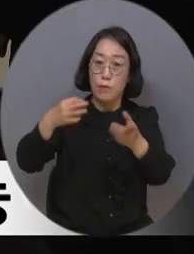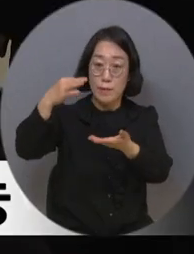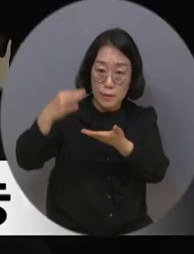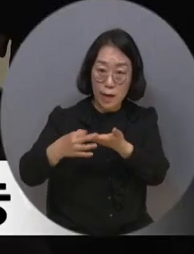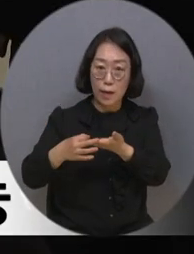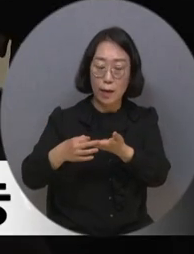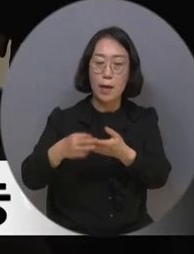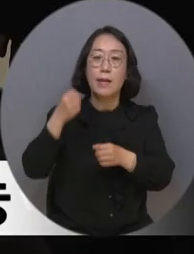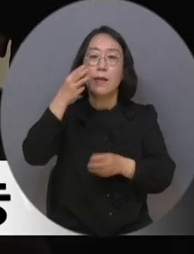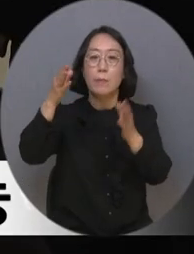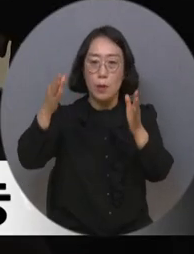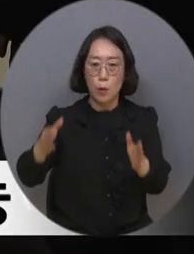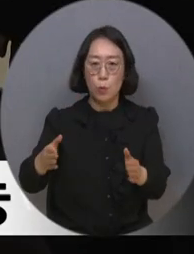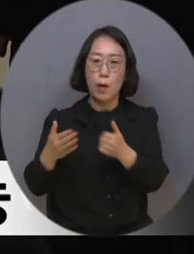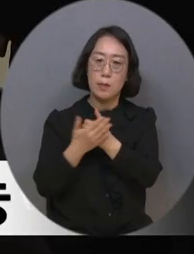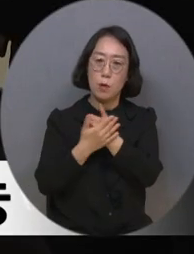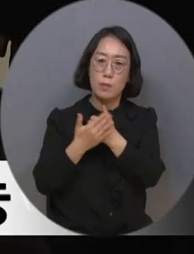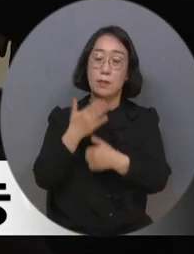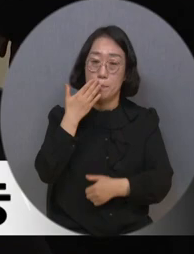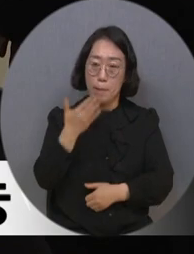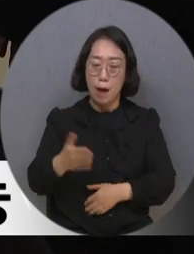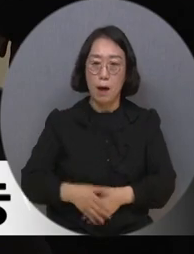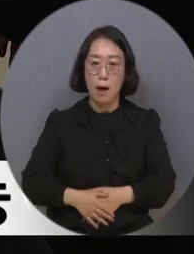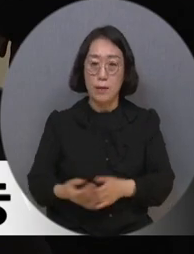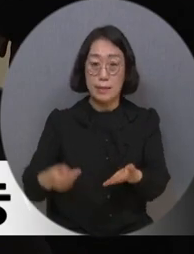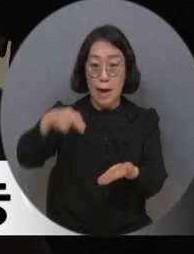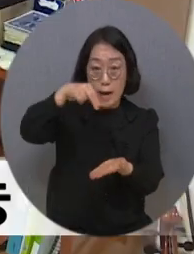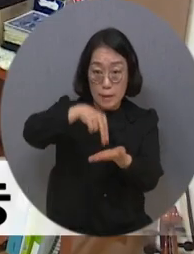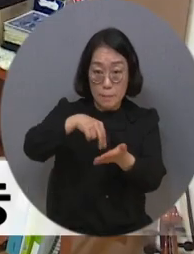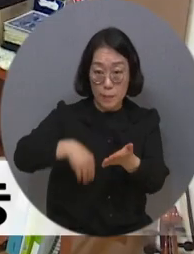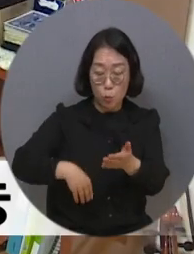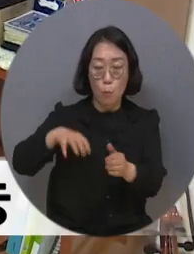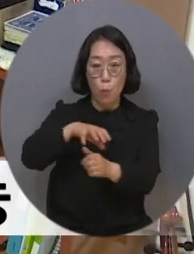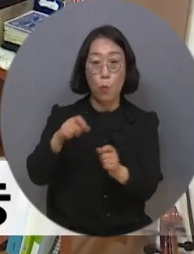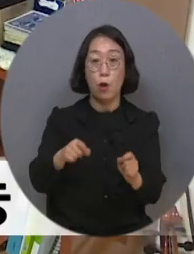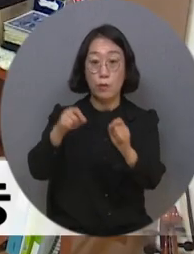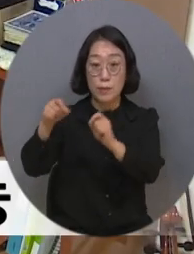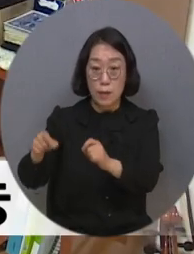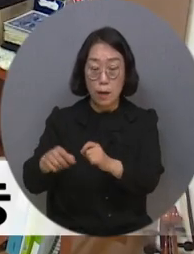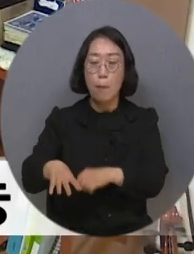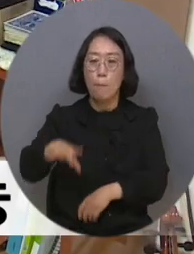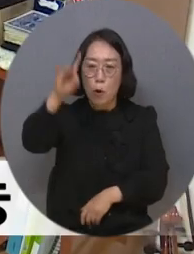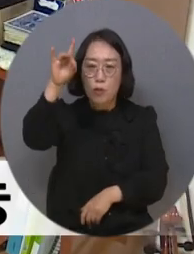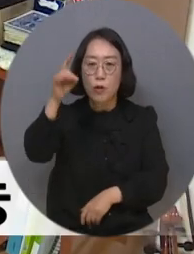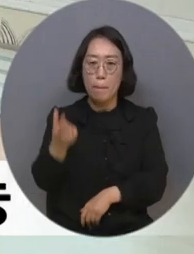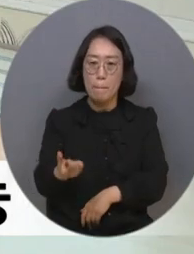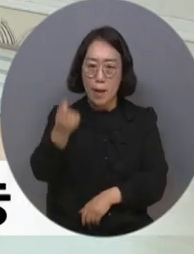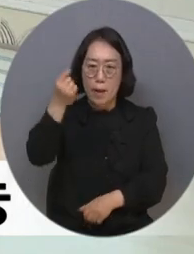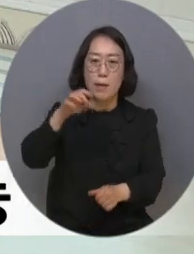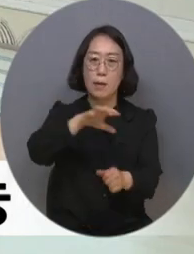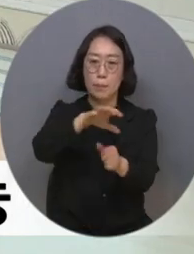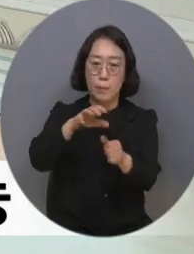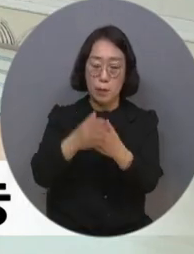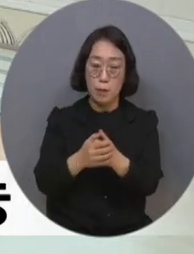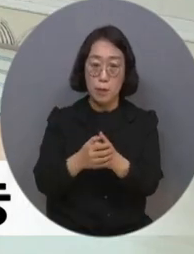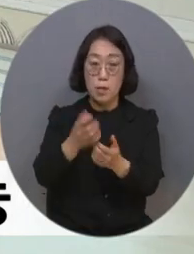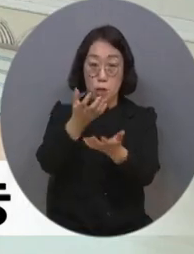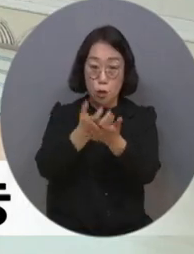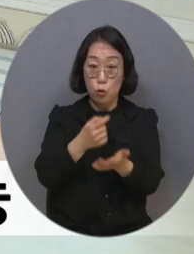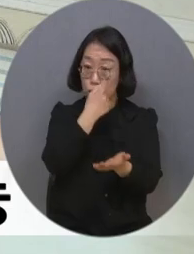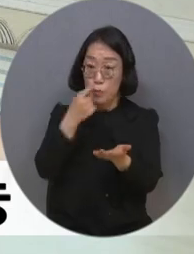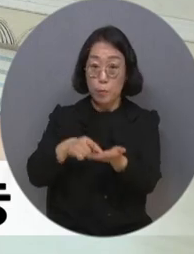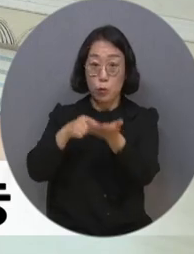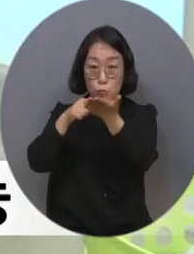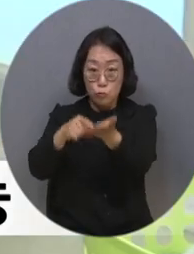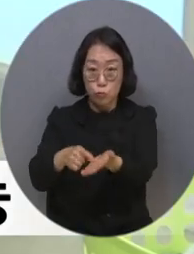받을 수 있습니다. 자립준비 청년과 보호 연장 아동은 서비스 우선 지원 대상으로 증빙서류 첨부 시 본인